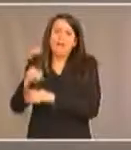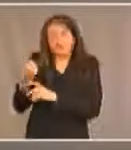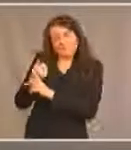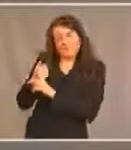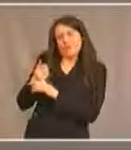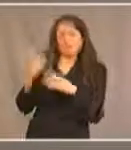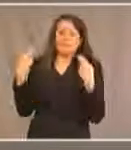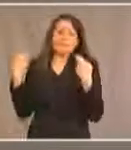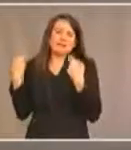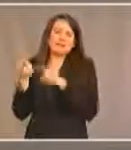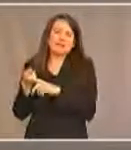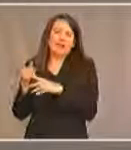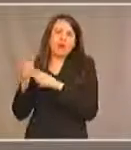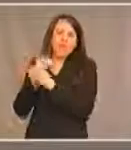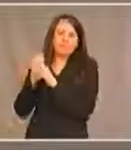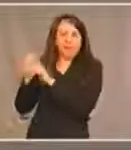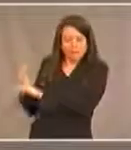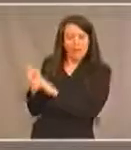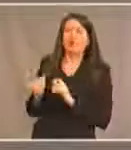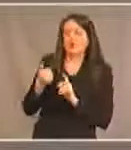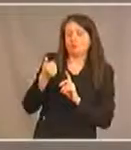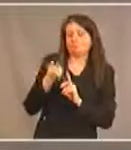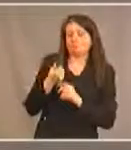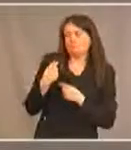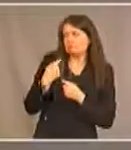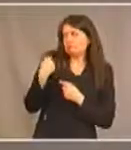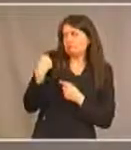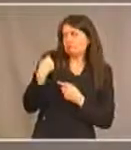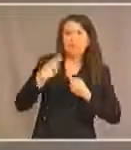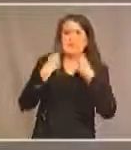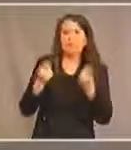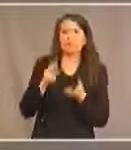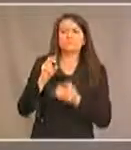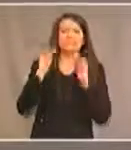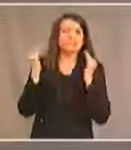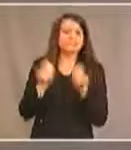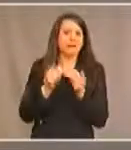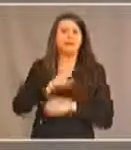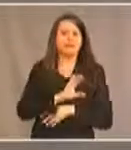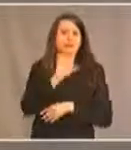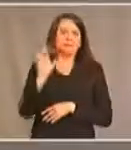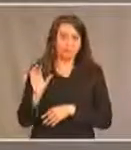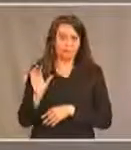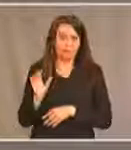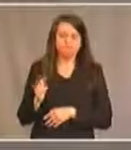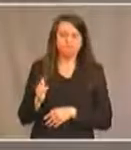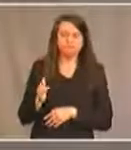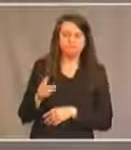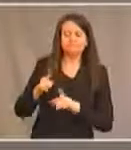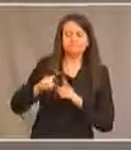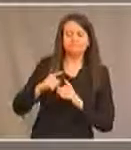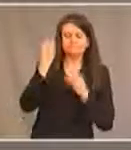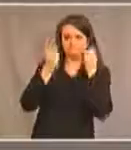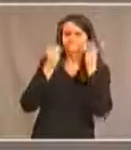ambassadeur en Allemagne, ont annoncé en décembre que le Canada envisagerait de